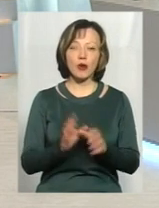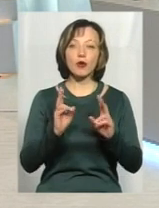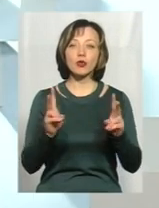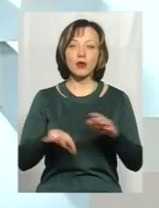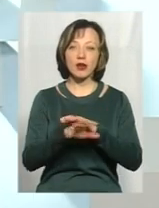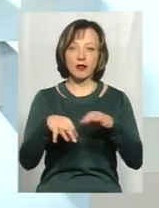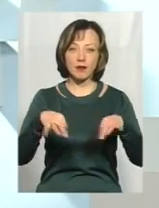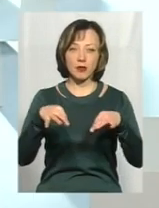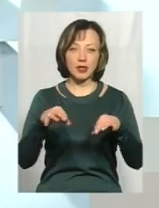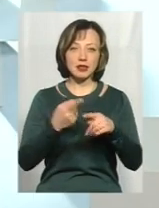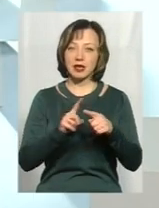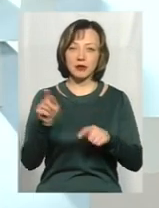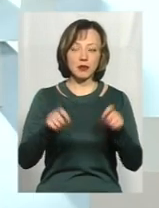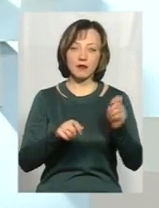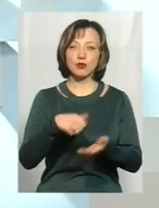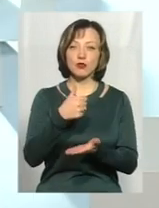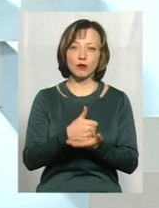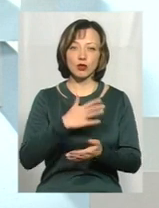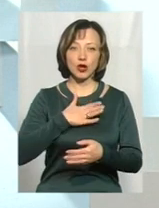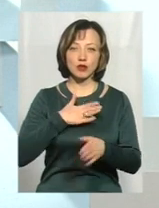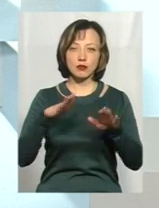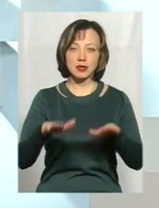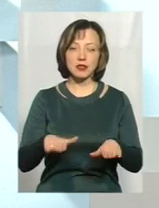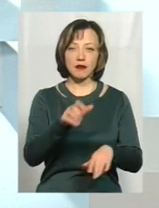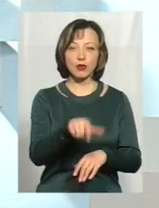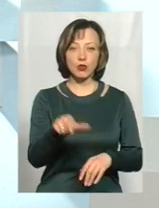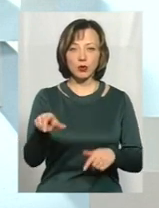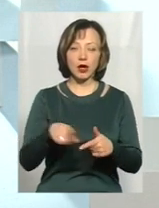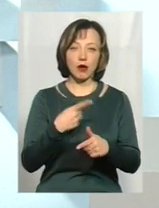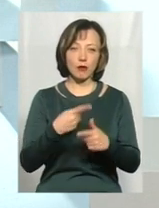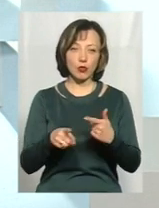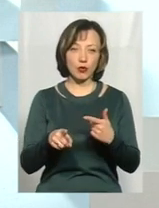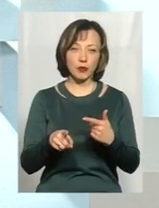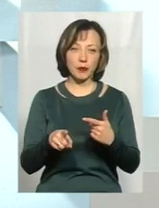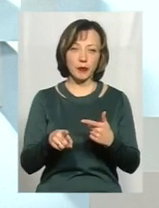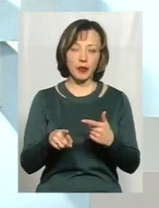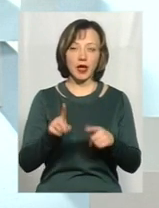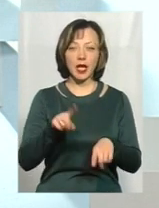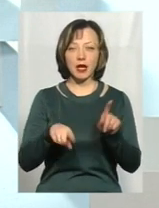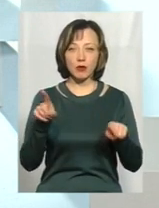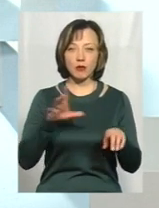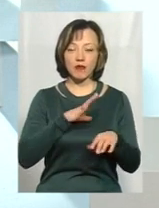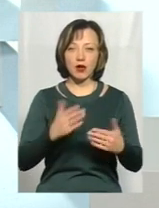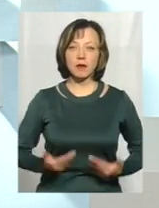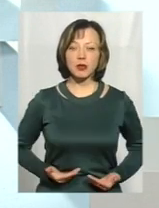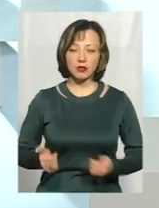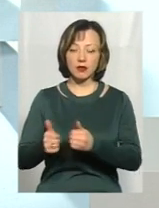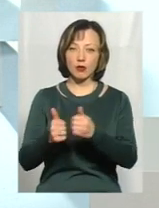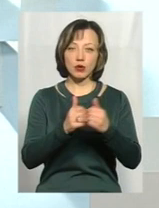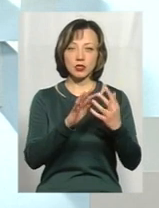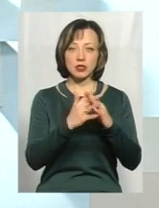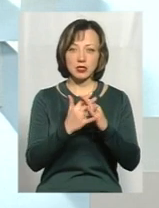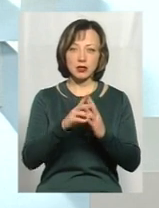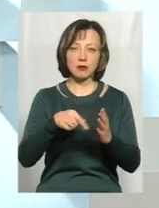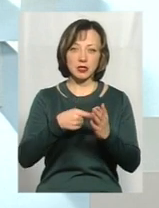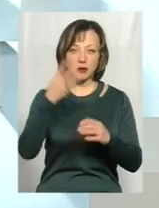Ні, це не заїжджі, це в основному наші місцеві мешканці, або рідко трапляються мешканці навколишніх сіл